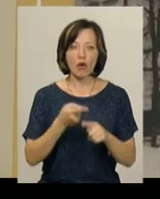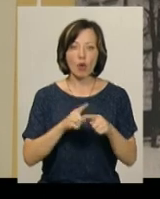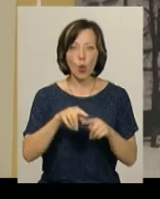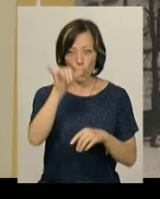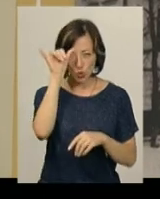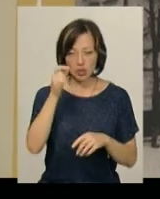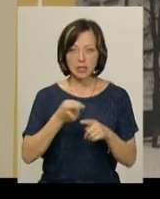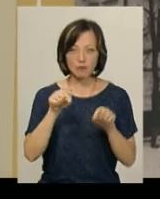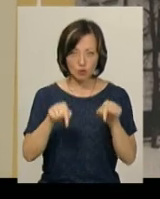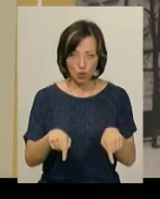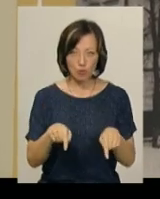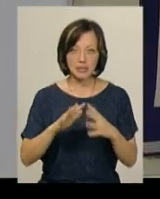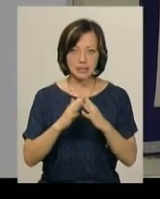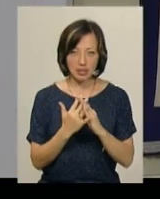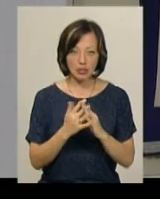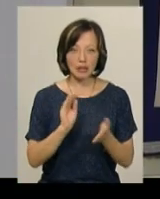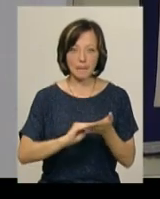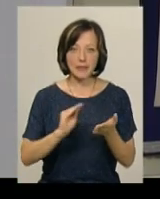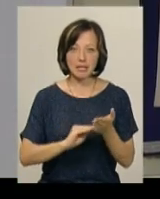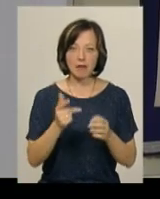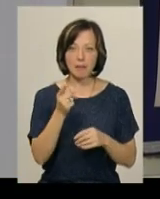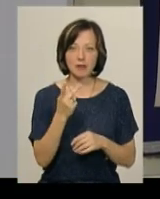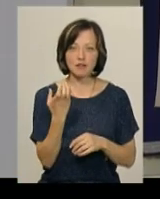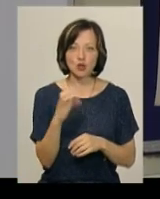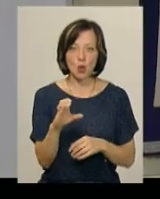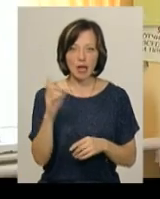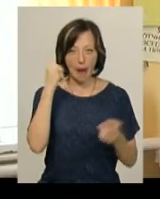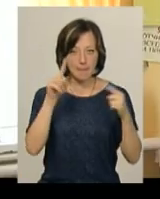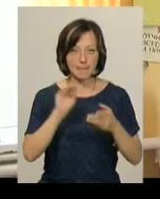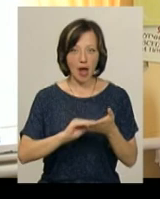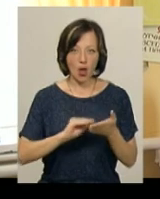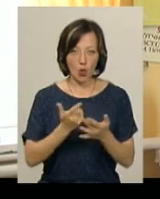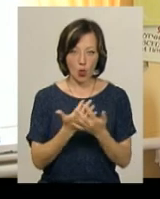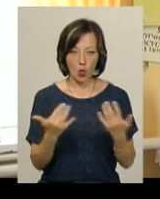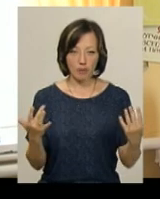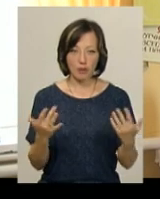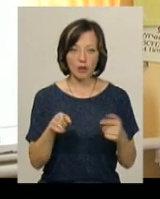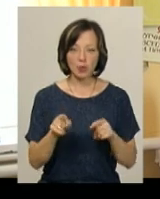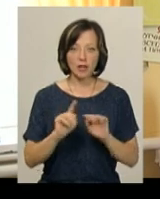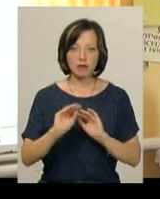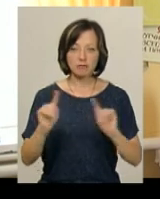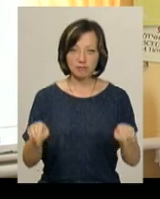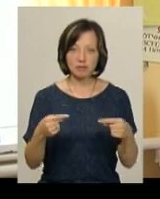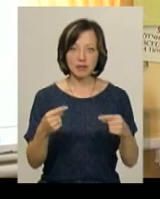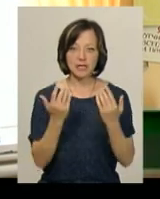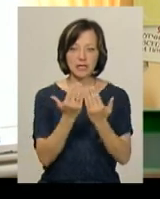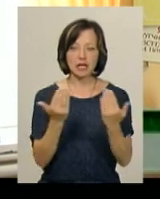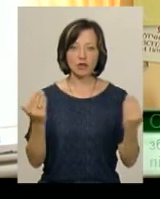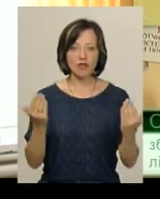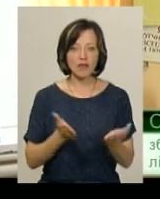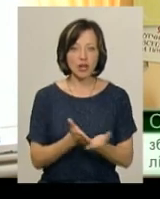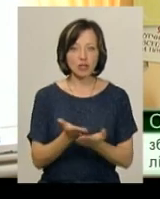училищі. І саме в цьому селищі написав півсотні байок. Тут відтворено стендовий варіант